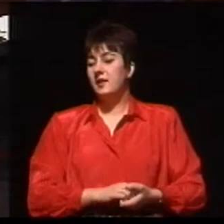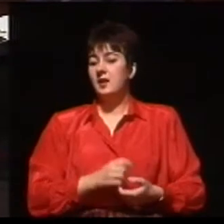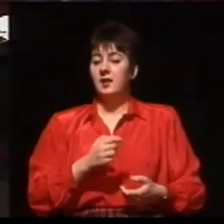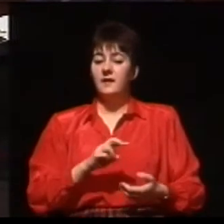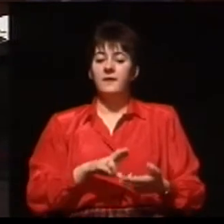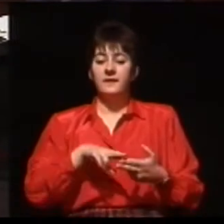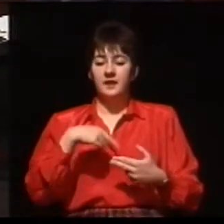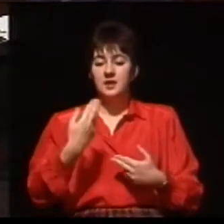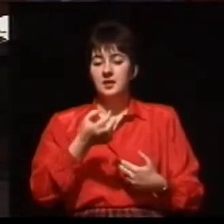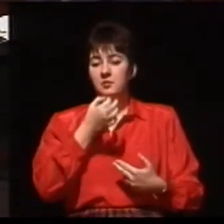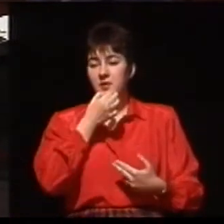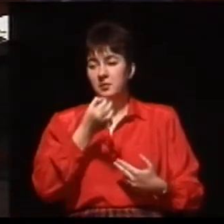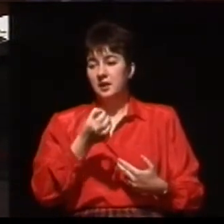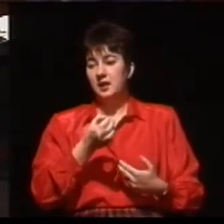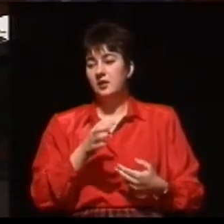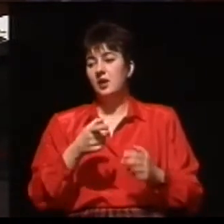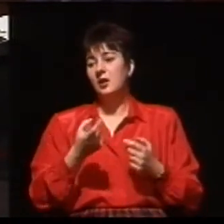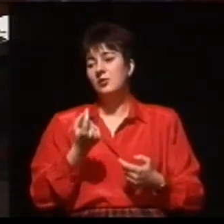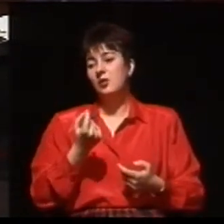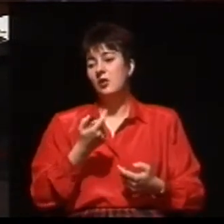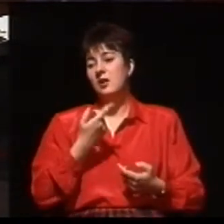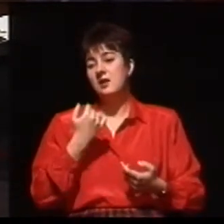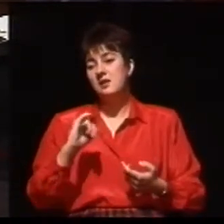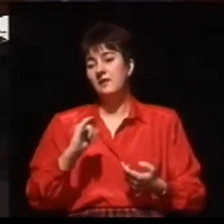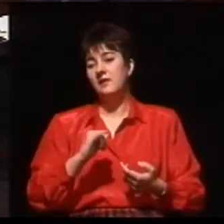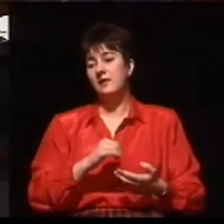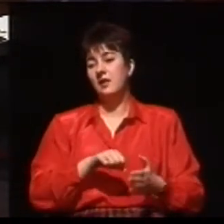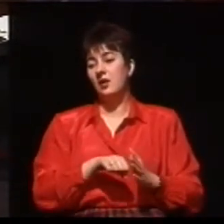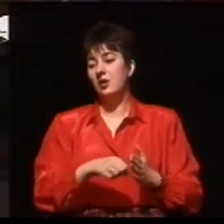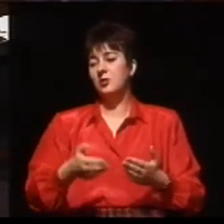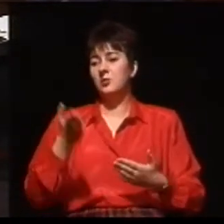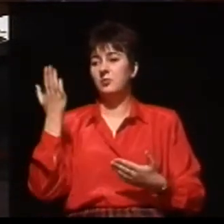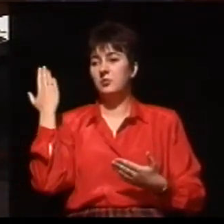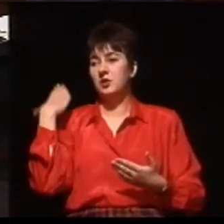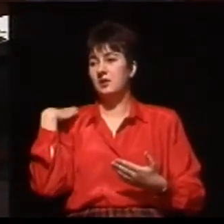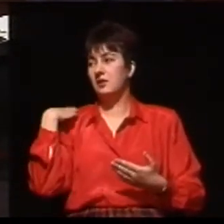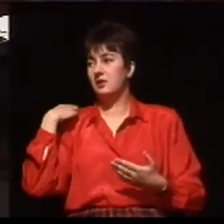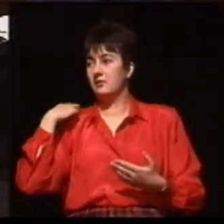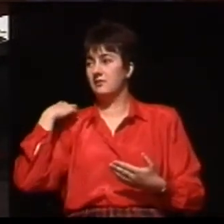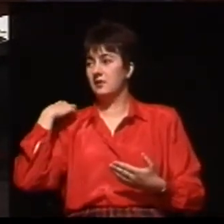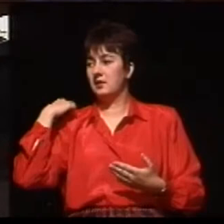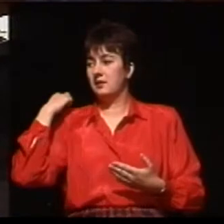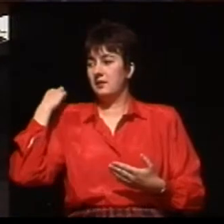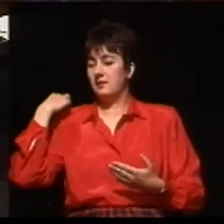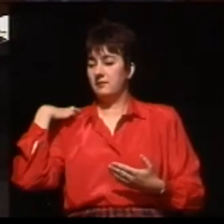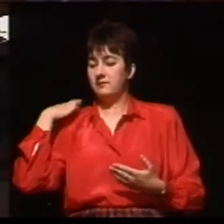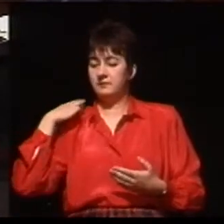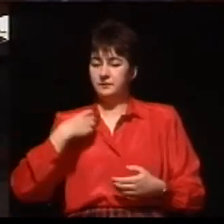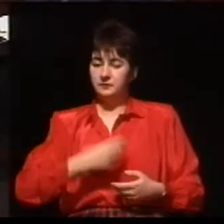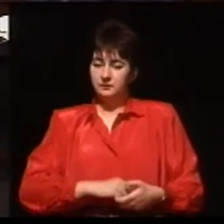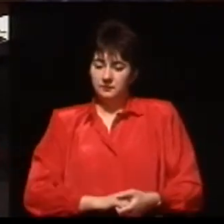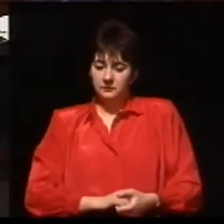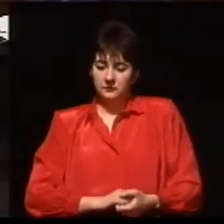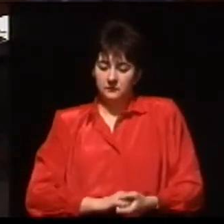już jakby uprzedził moje pytanie, pytając, do jakiego stopnia przypadek